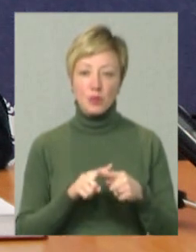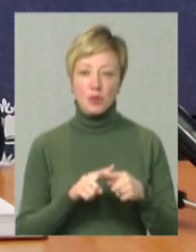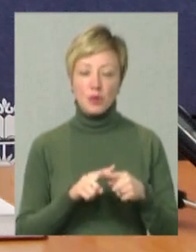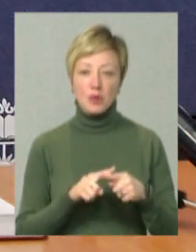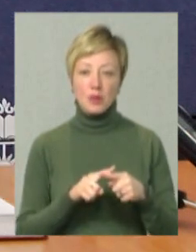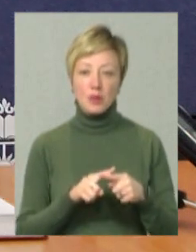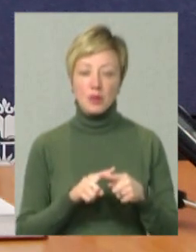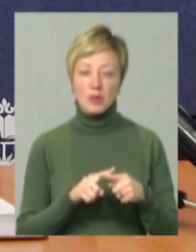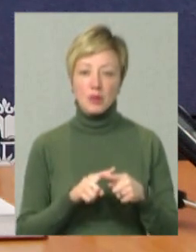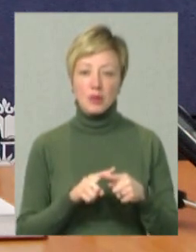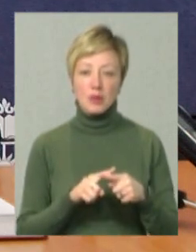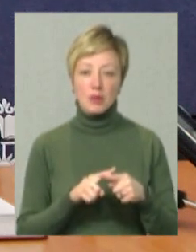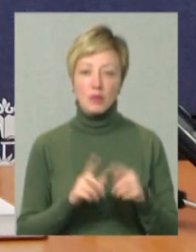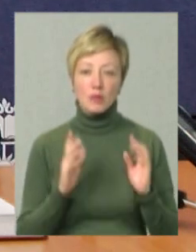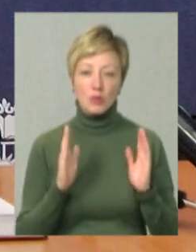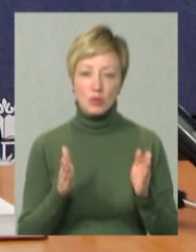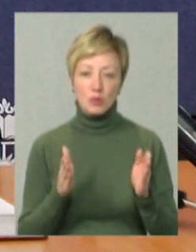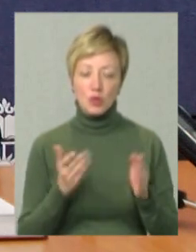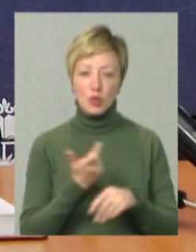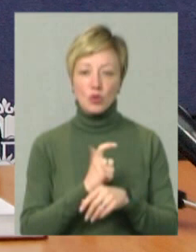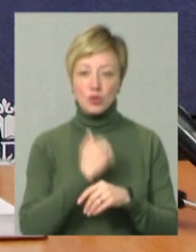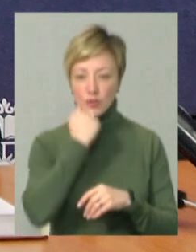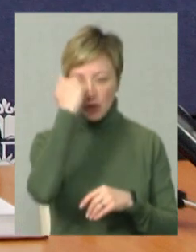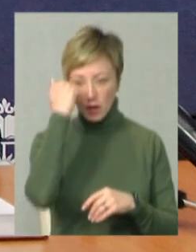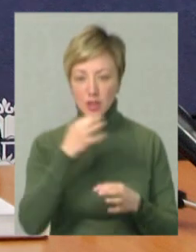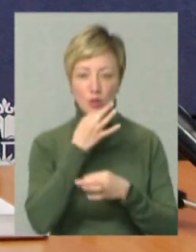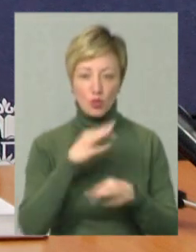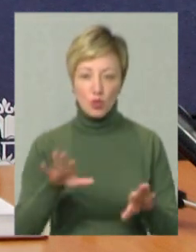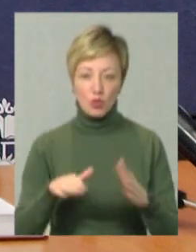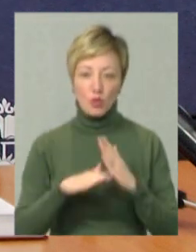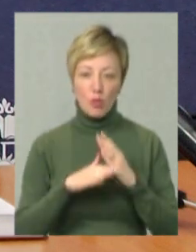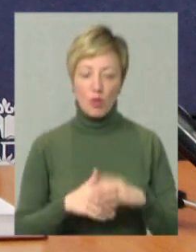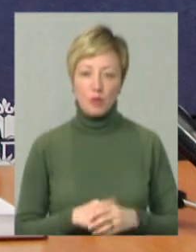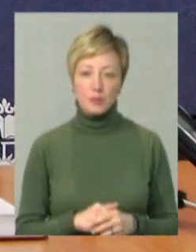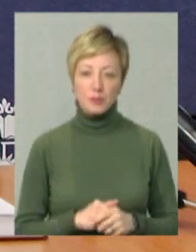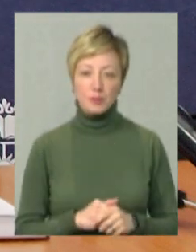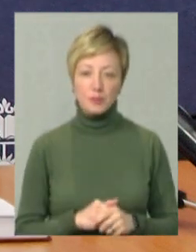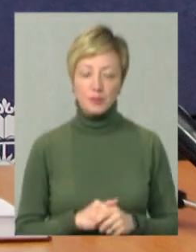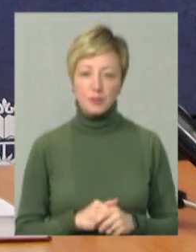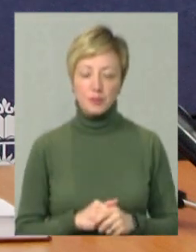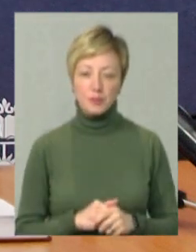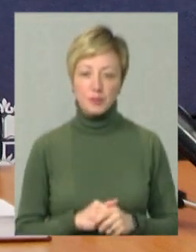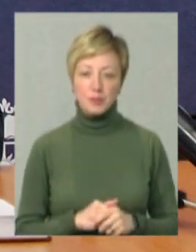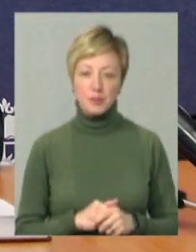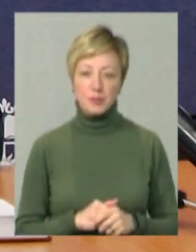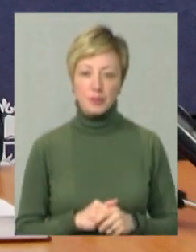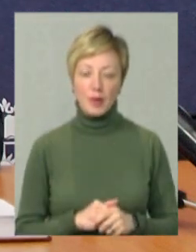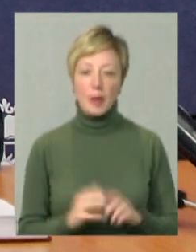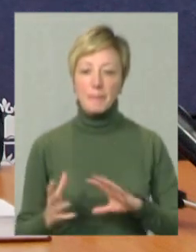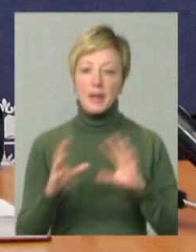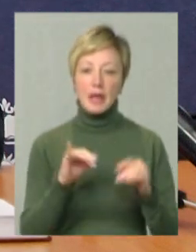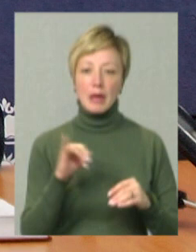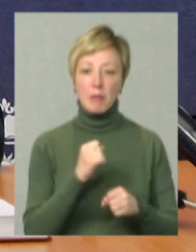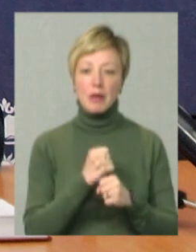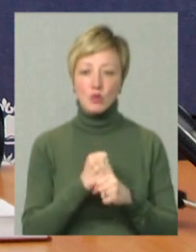контексті будемо дуже вдячні за будь-яку допомогу. Переїхало і